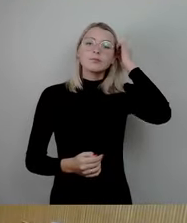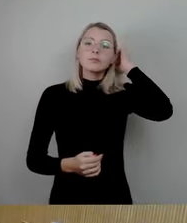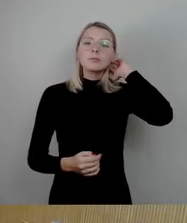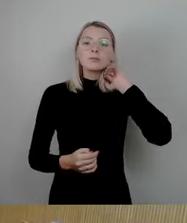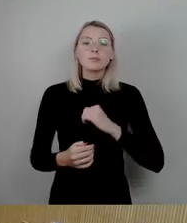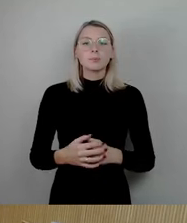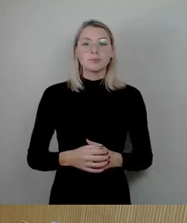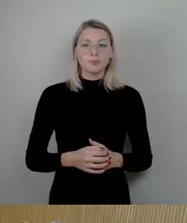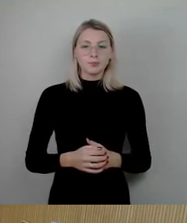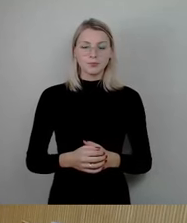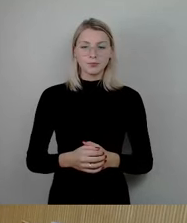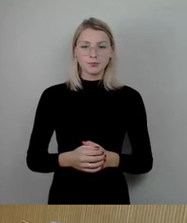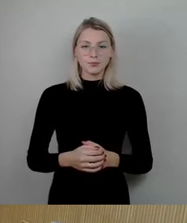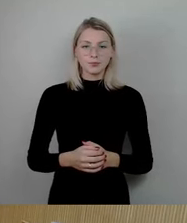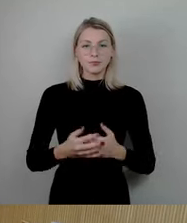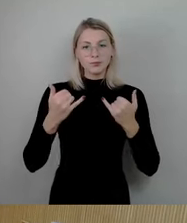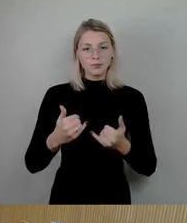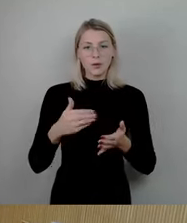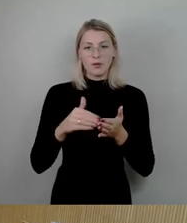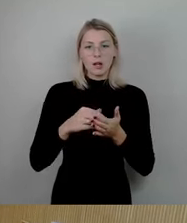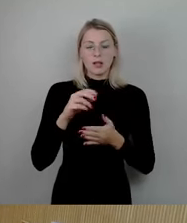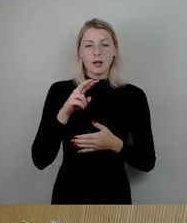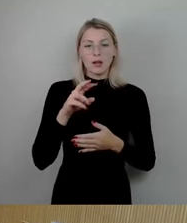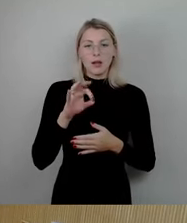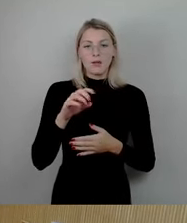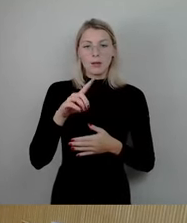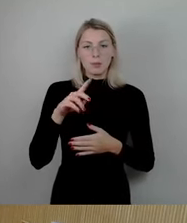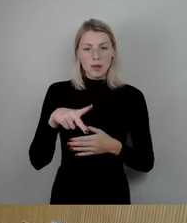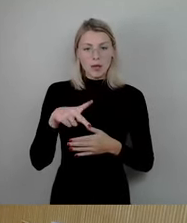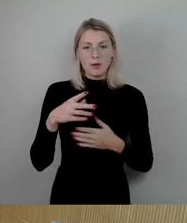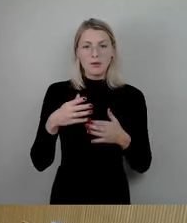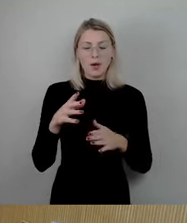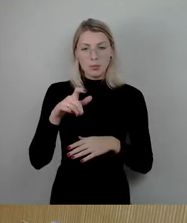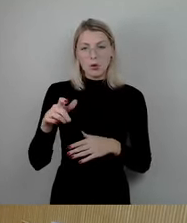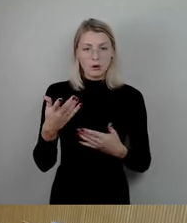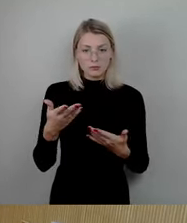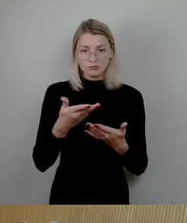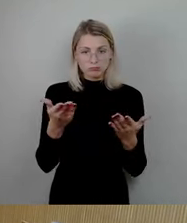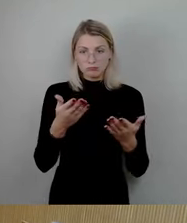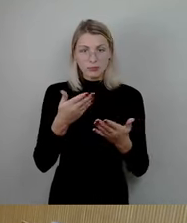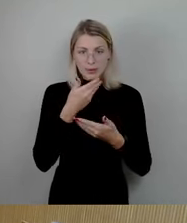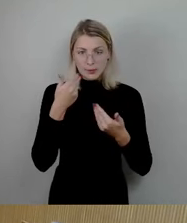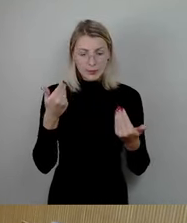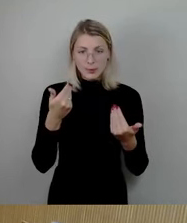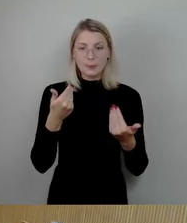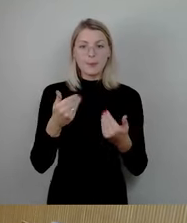So, wir setzen fort, FDP-freie Bürgerfraktion das Wort gewünscht. Nein, dann PVB, Aschenbach.